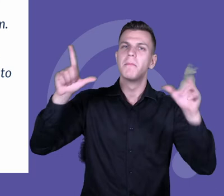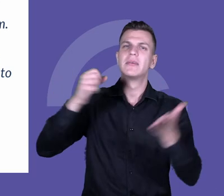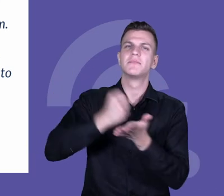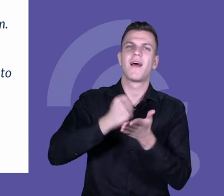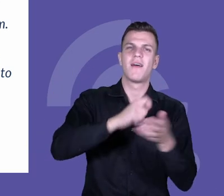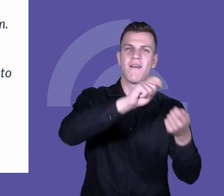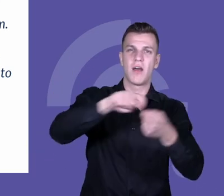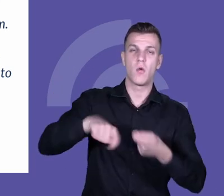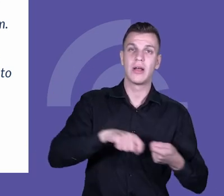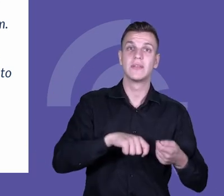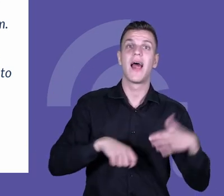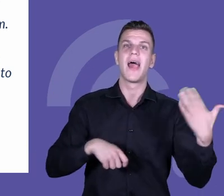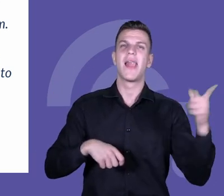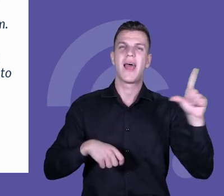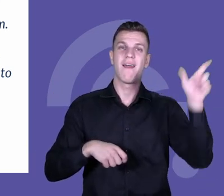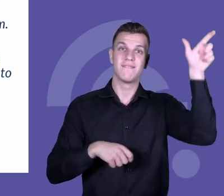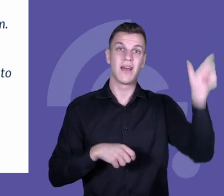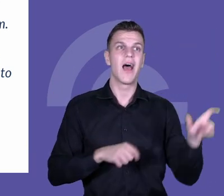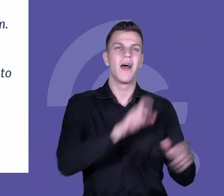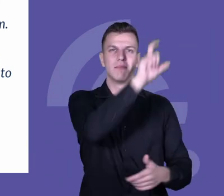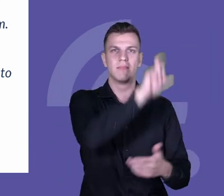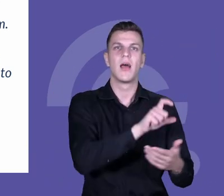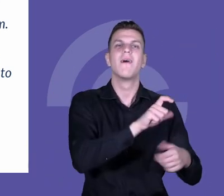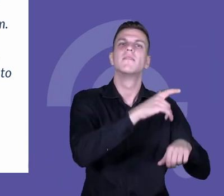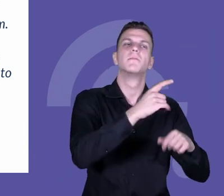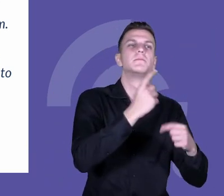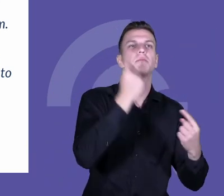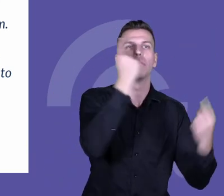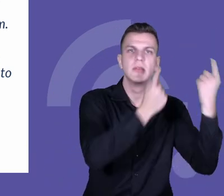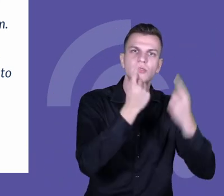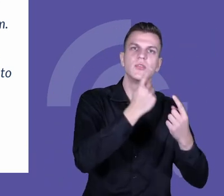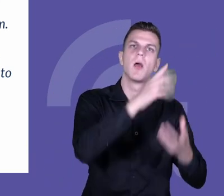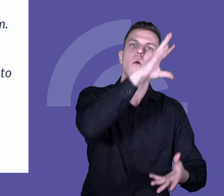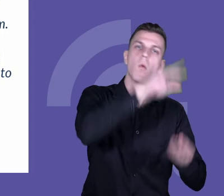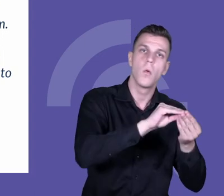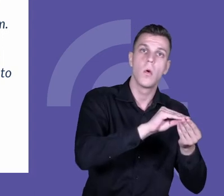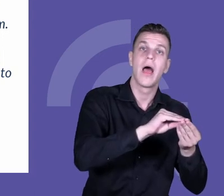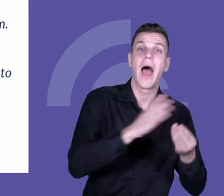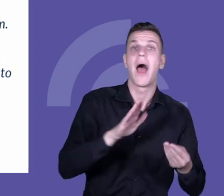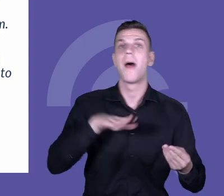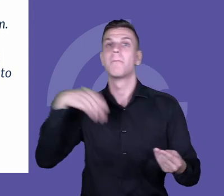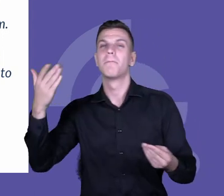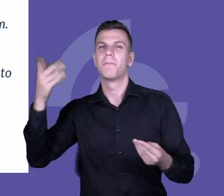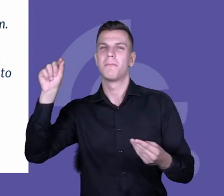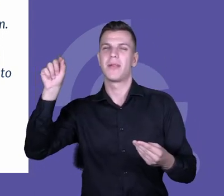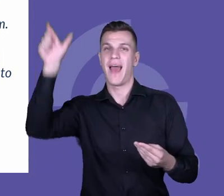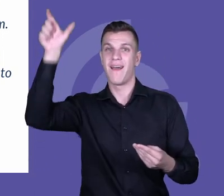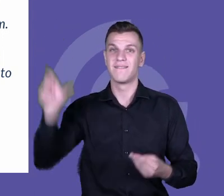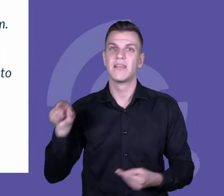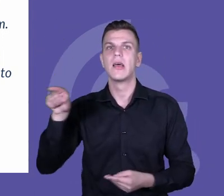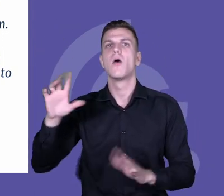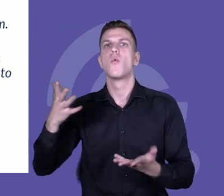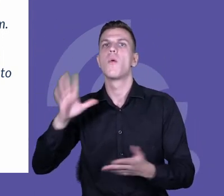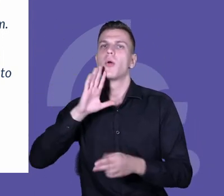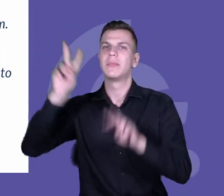z lewej strony są wnioski, z prawej strony są przykłady cytatów. Ja tych cytatów czytać nie będę, ale zachęcam do